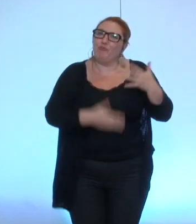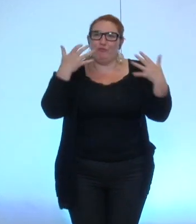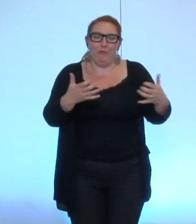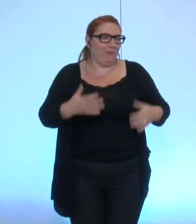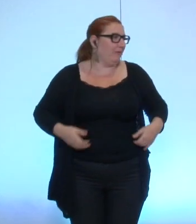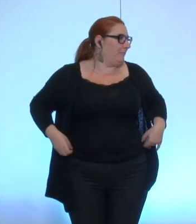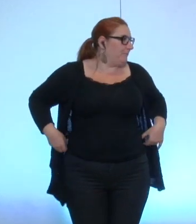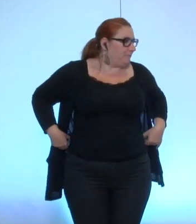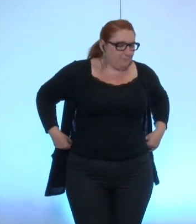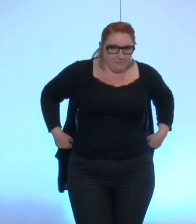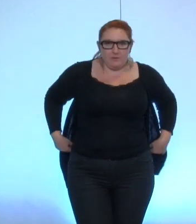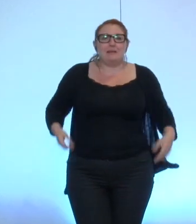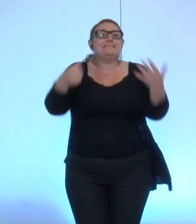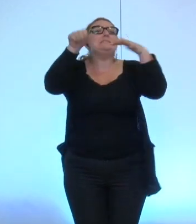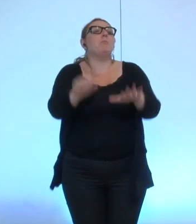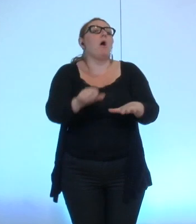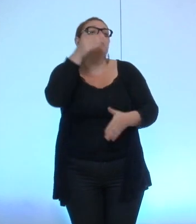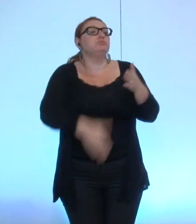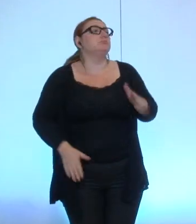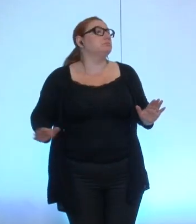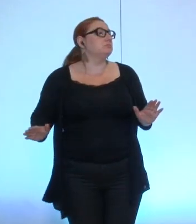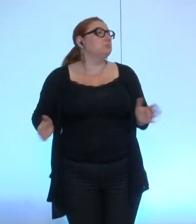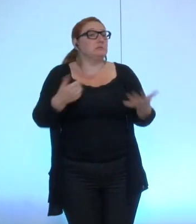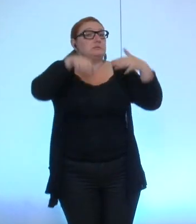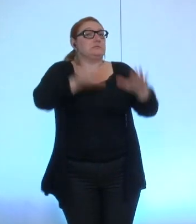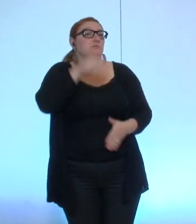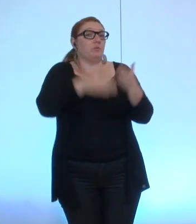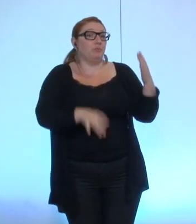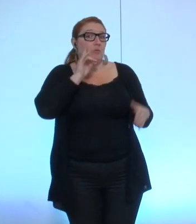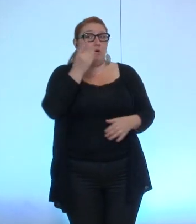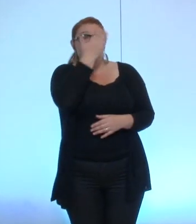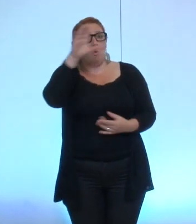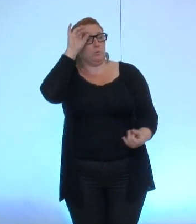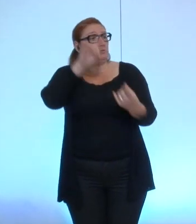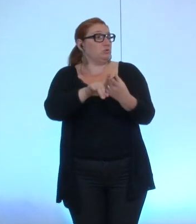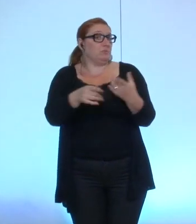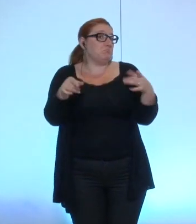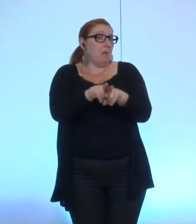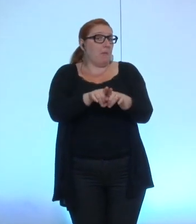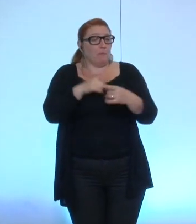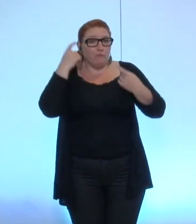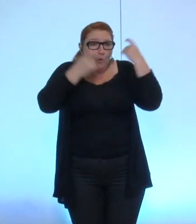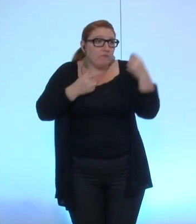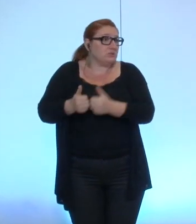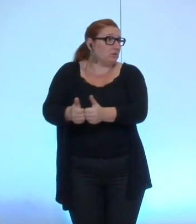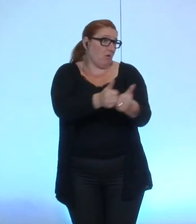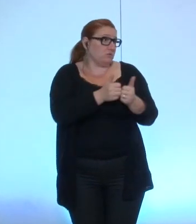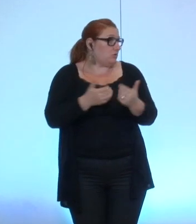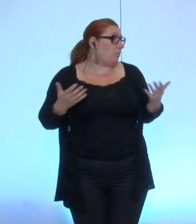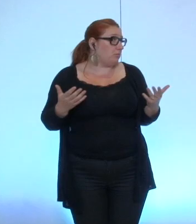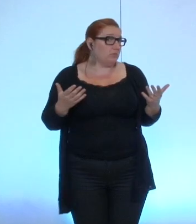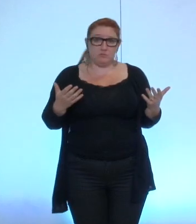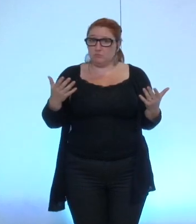6 mois 6 mois puisque nous avons d'autres sujets à réfléchir ensemble